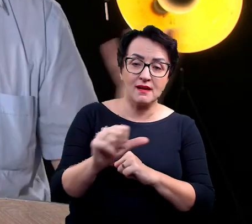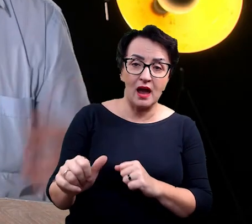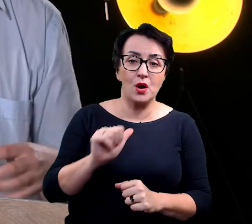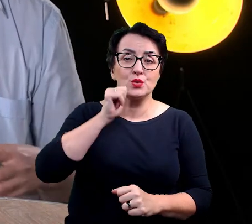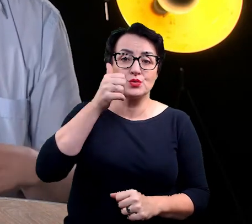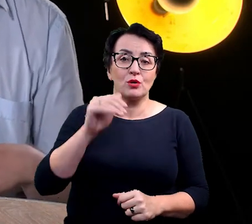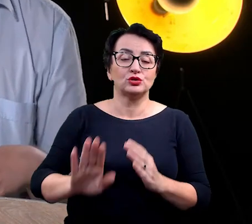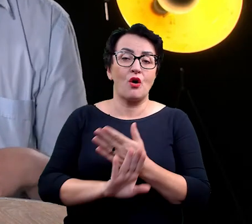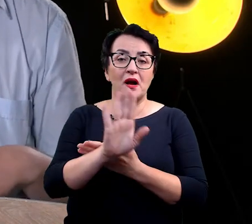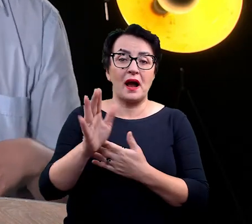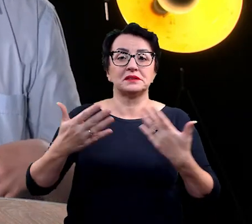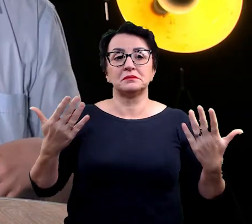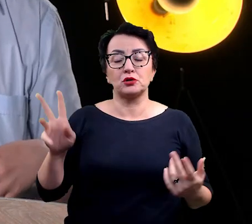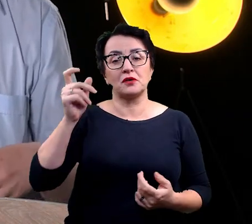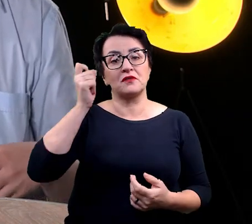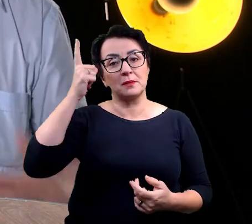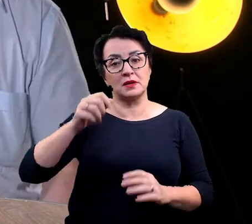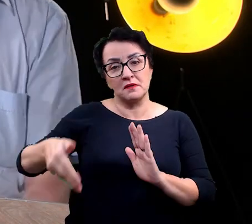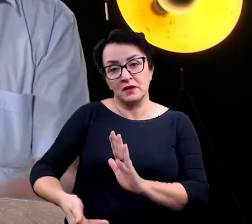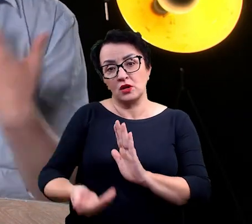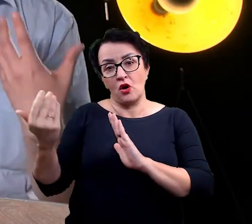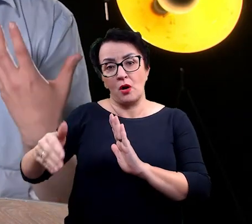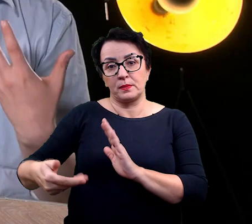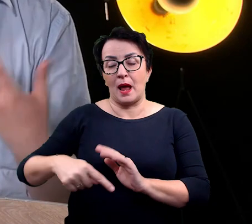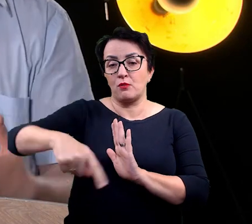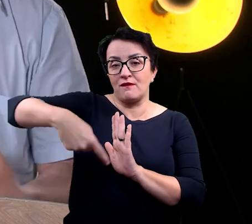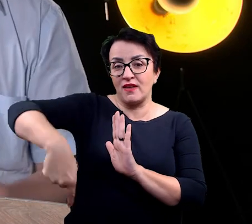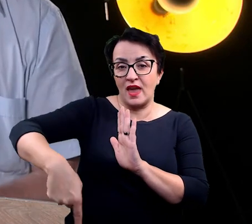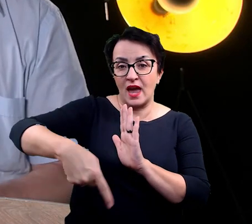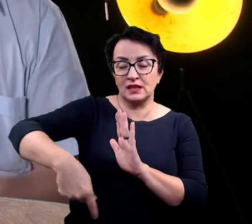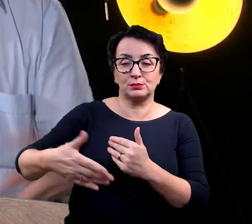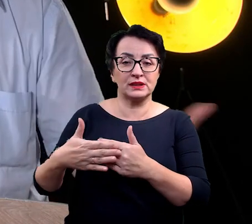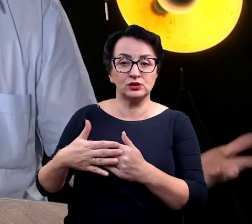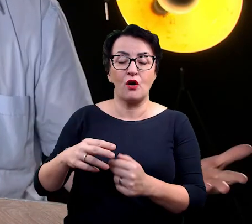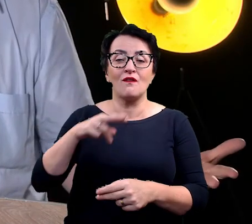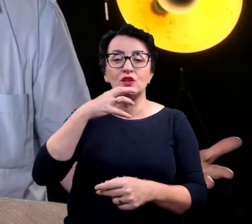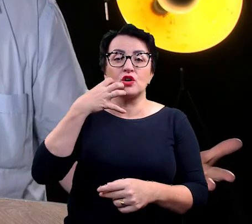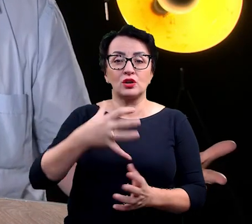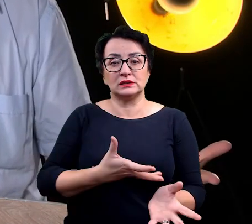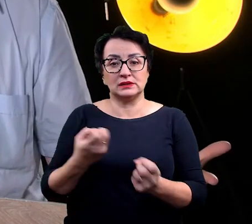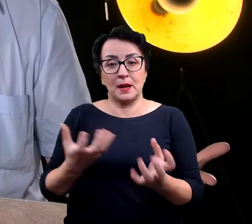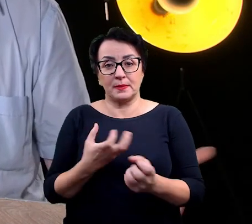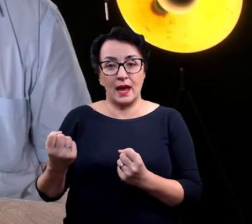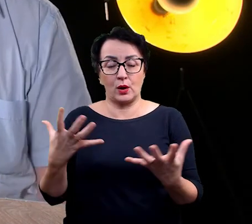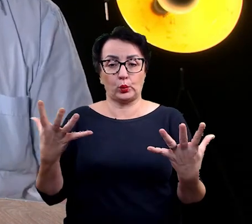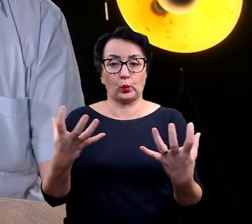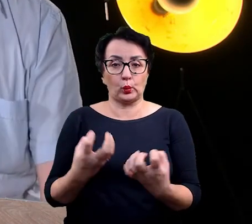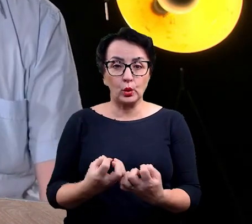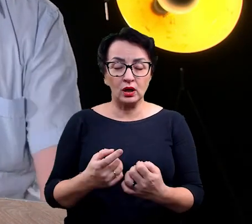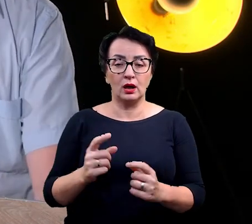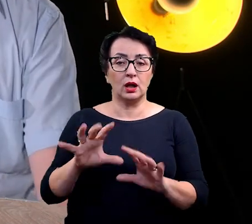że nie wiem, że komuś przyjdzie do głowy wykopanie jakiegoś gigantycznego odwiertu tuż obok i pobieranie tej gorącej wody do celu gospodarczych i wtedy całe to środowisko może zniknąć.